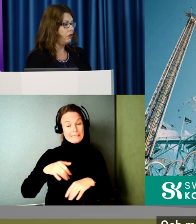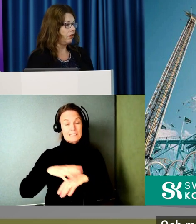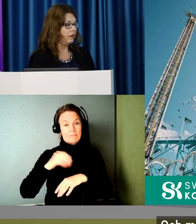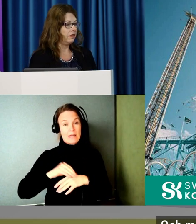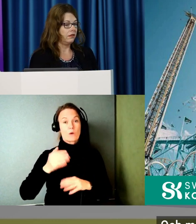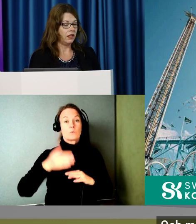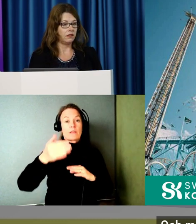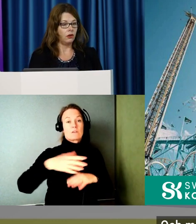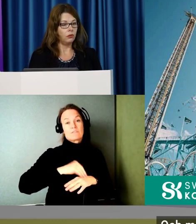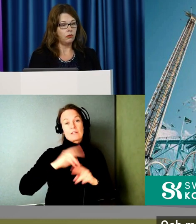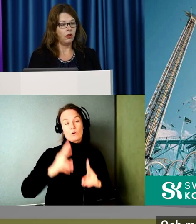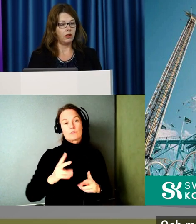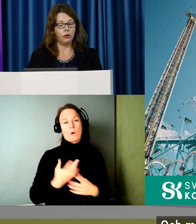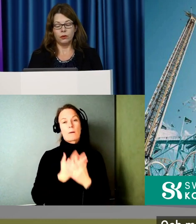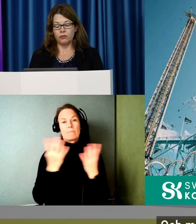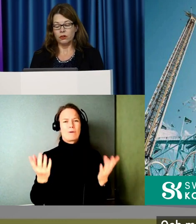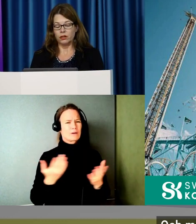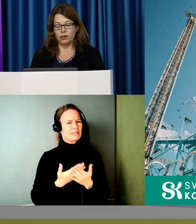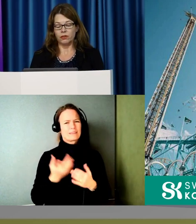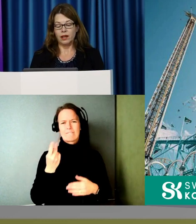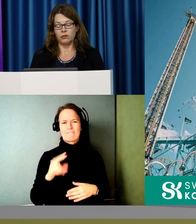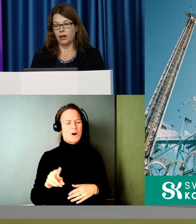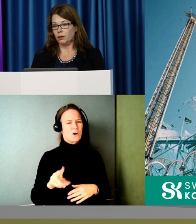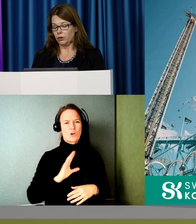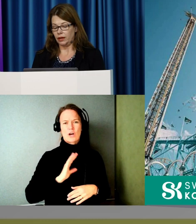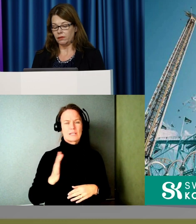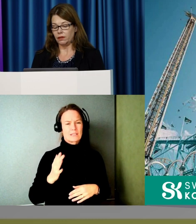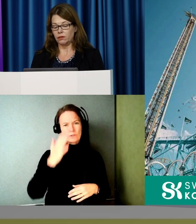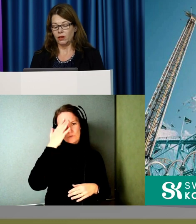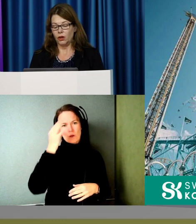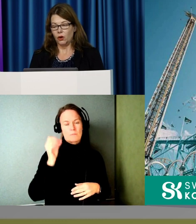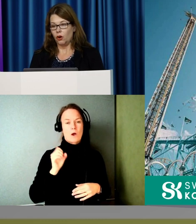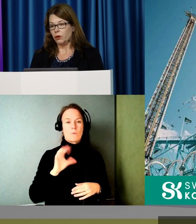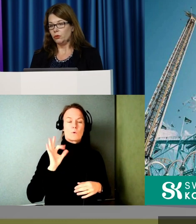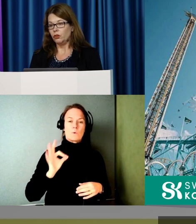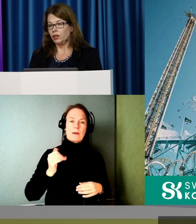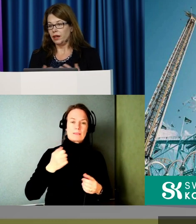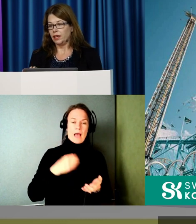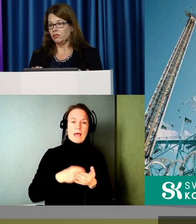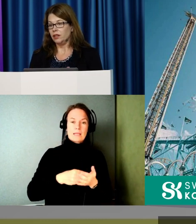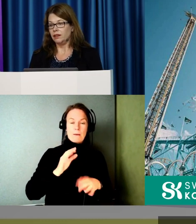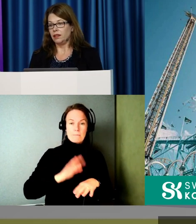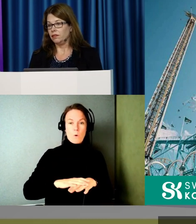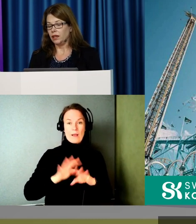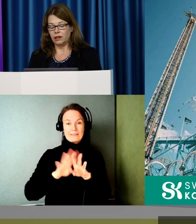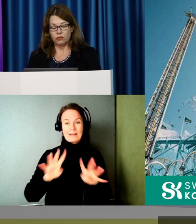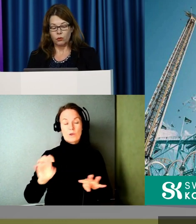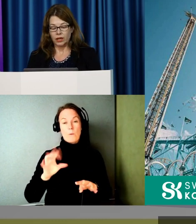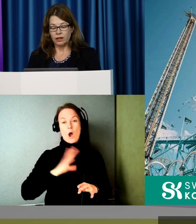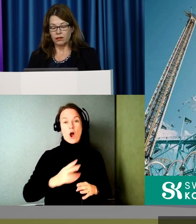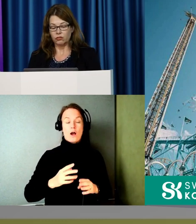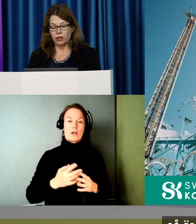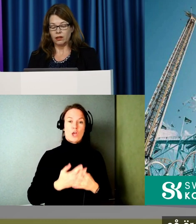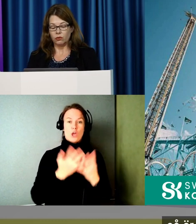är ju faktiskt ganska ovana, oerfarna, framförallt att handla på nätet. Och har man då ytterligare kanske nedsättningar eller